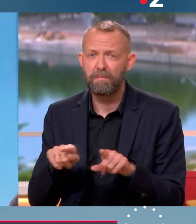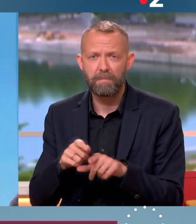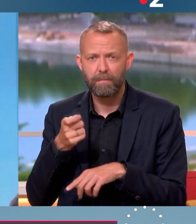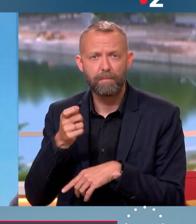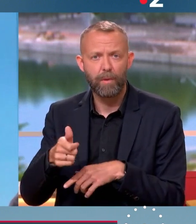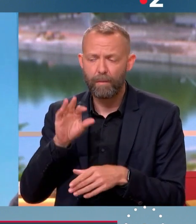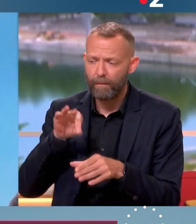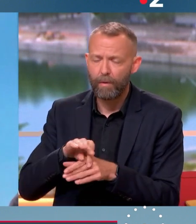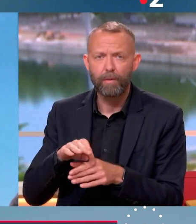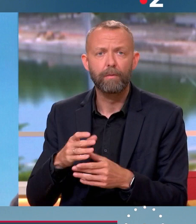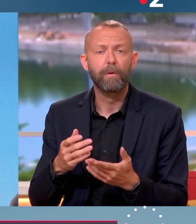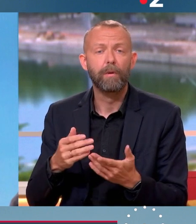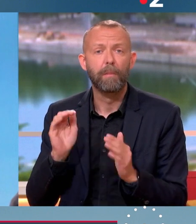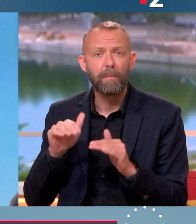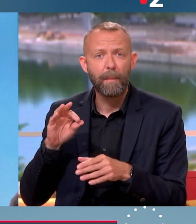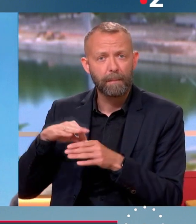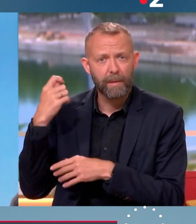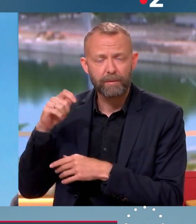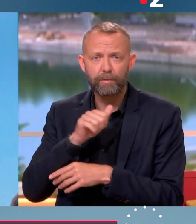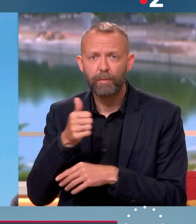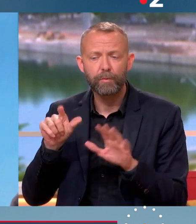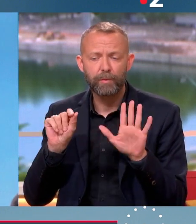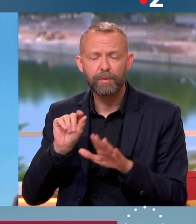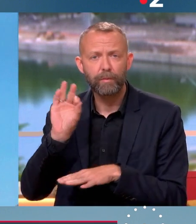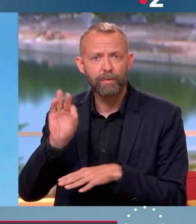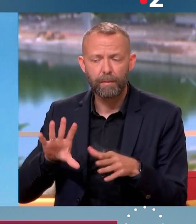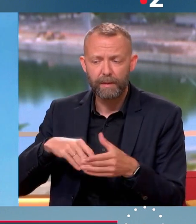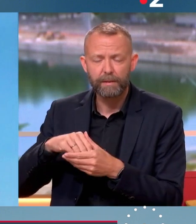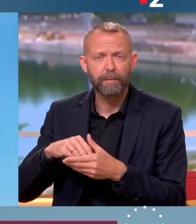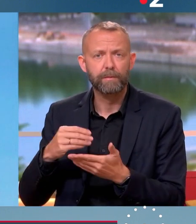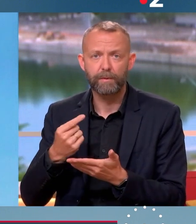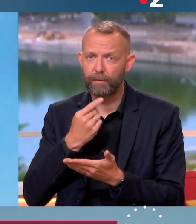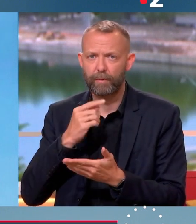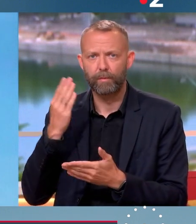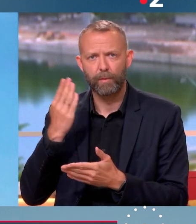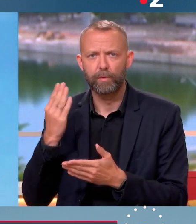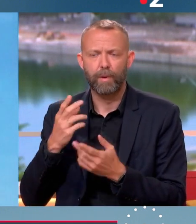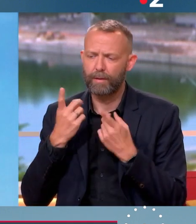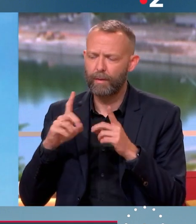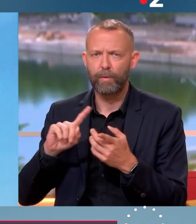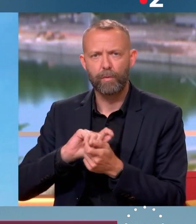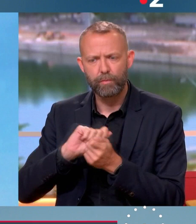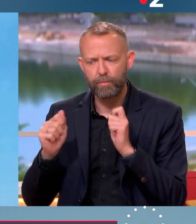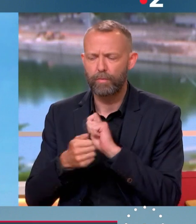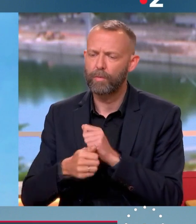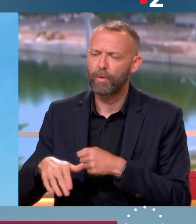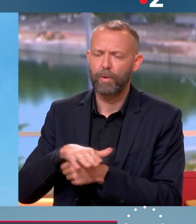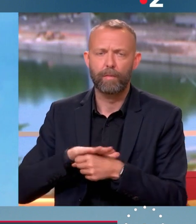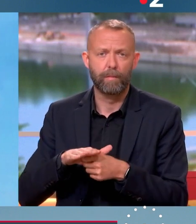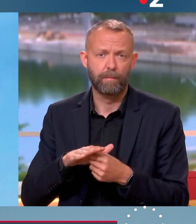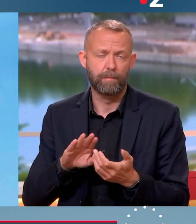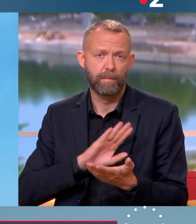peu. Et puis même à l'élection présidentielle, seulement 70% de participation. Ça veut dire qu'on a besoin d'une refondation démocratique dans notre pays. Et ça passe